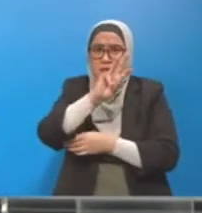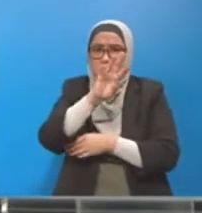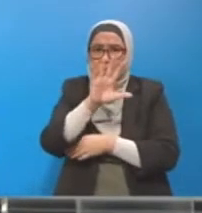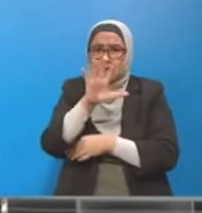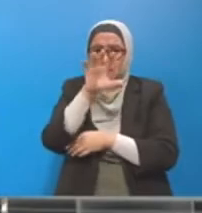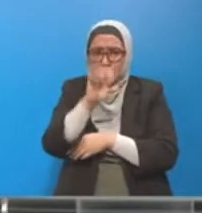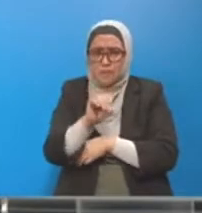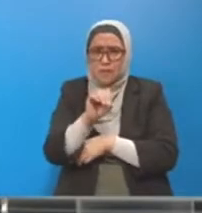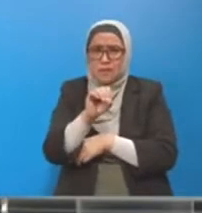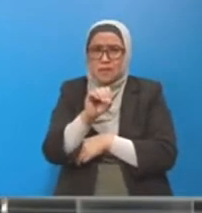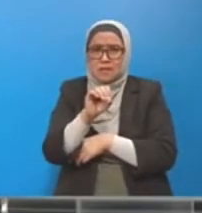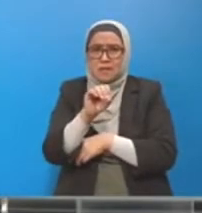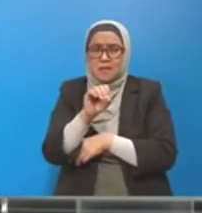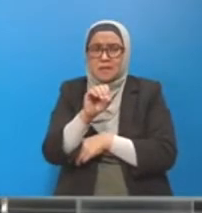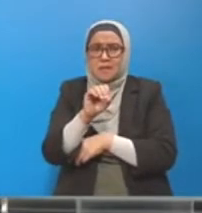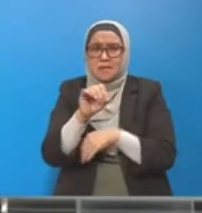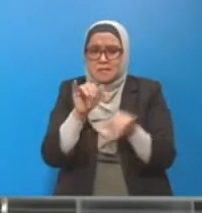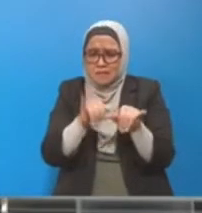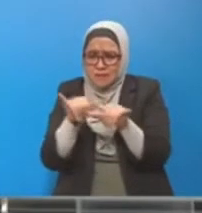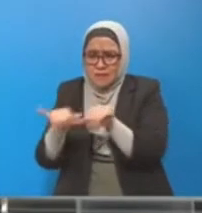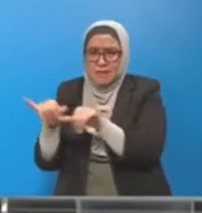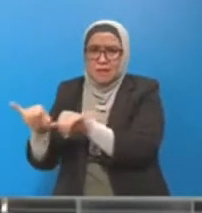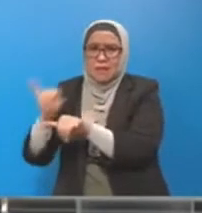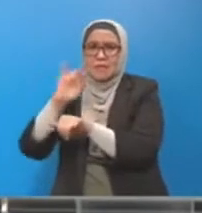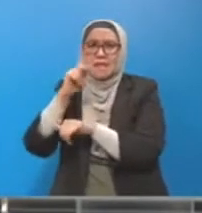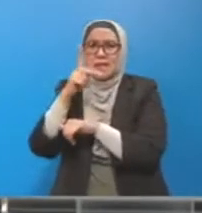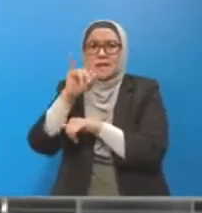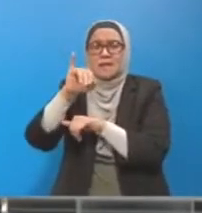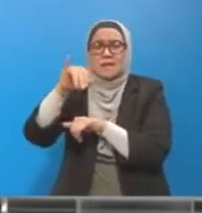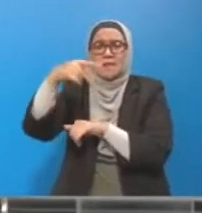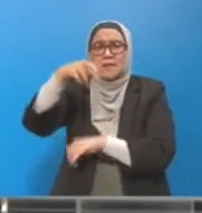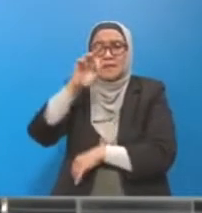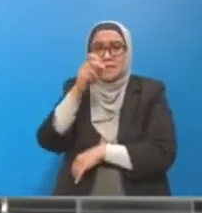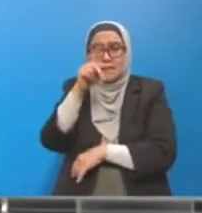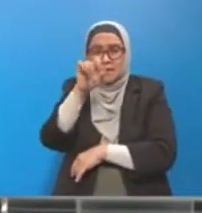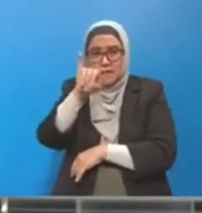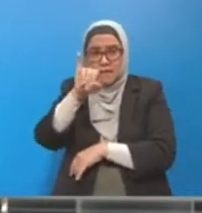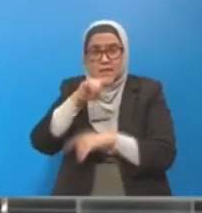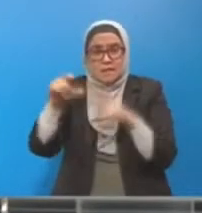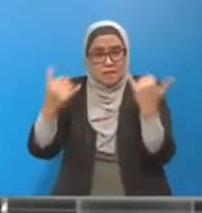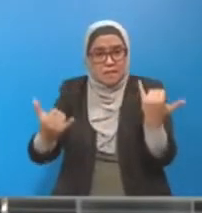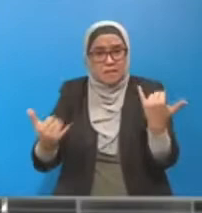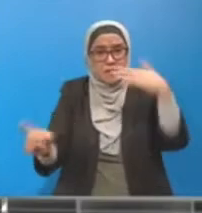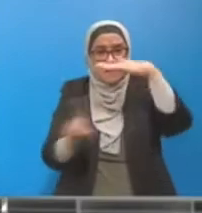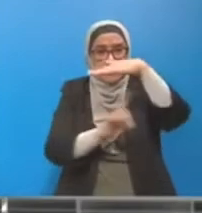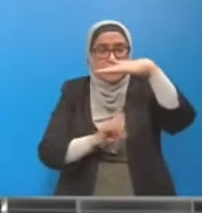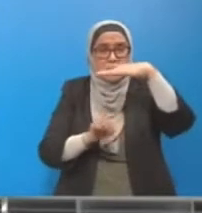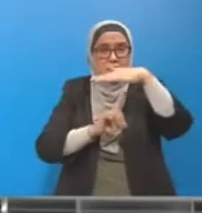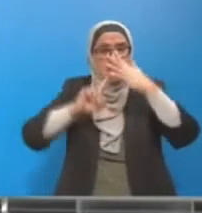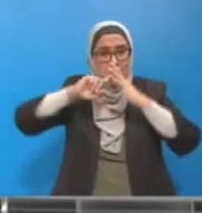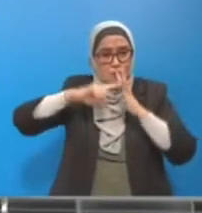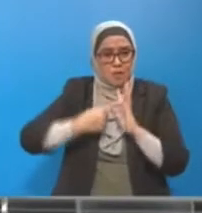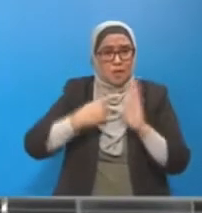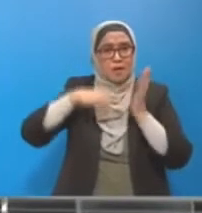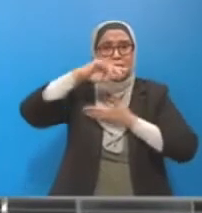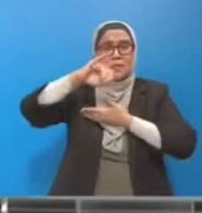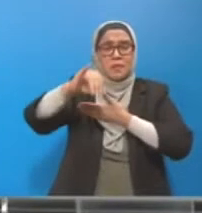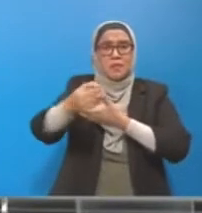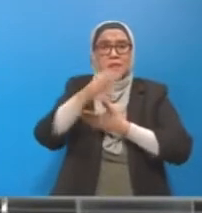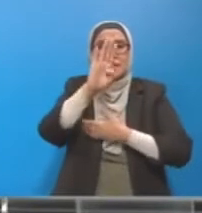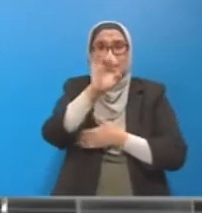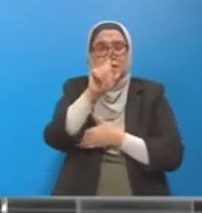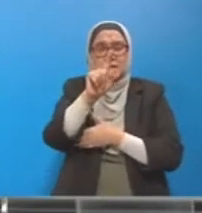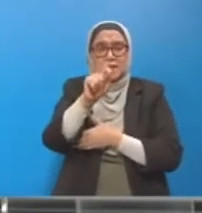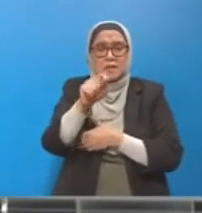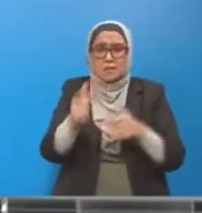Dan sekarang, dasar yang diamalkan adalah semua PPR bermula dengan projek di Besut, semuanya luas